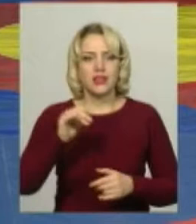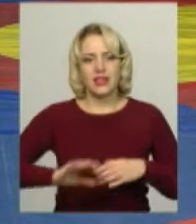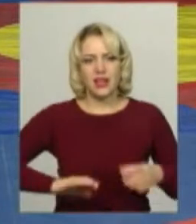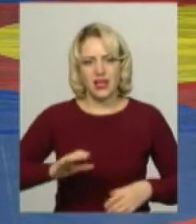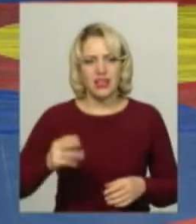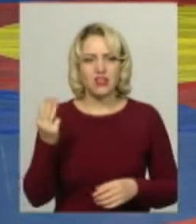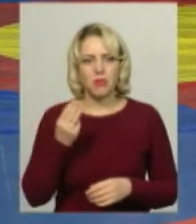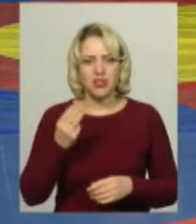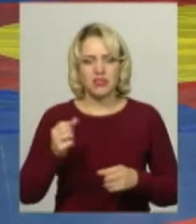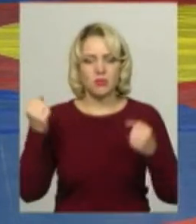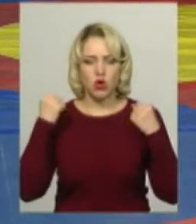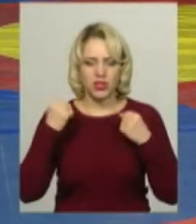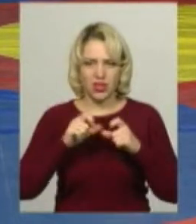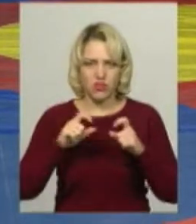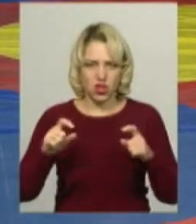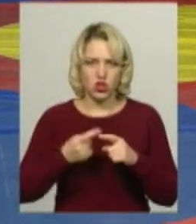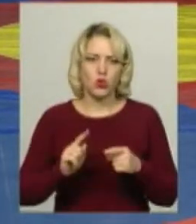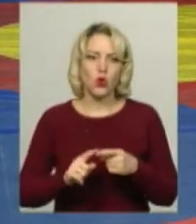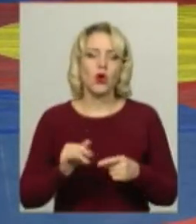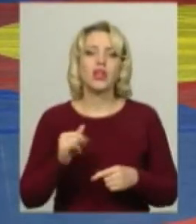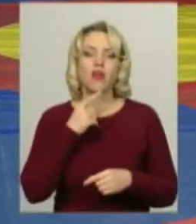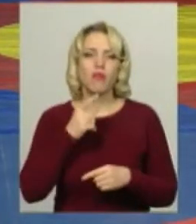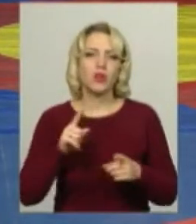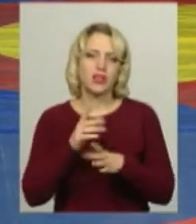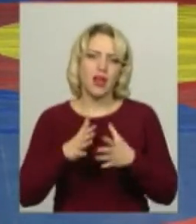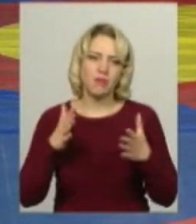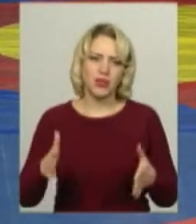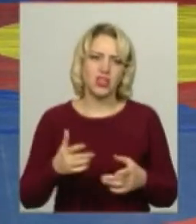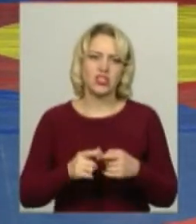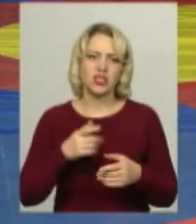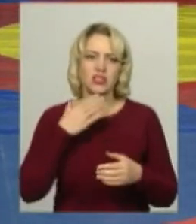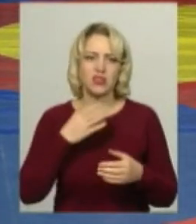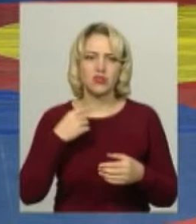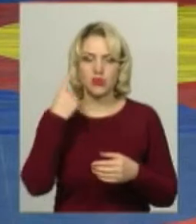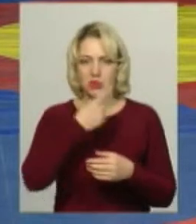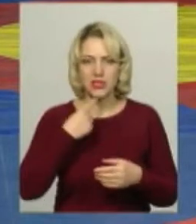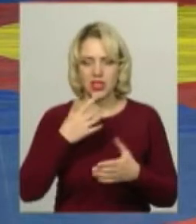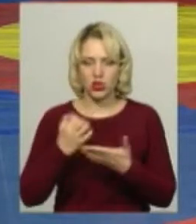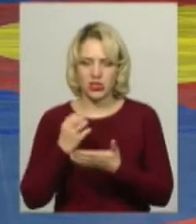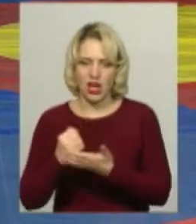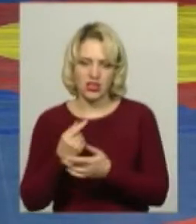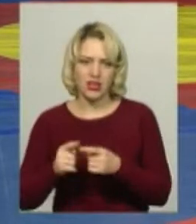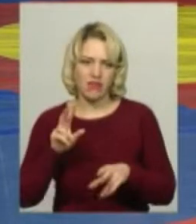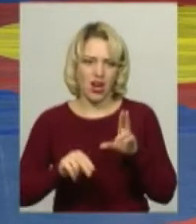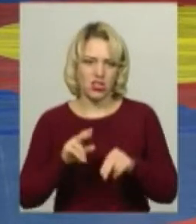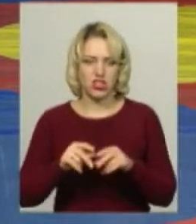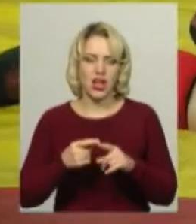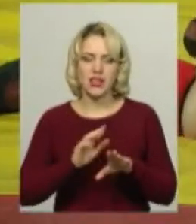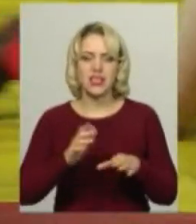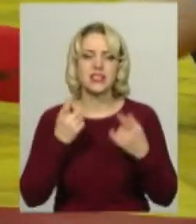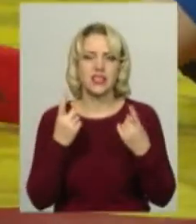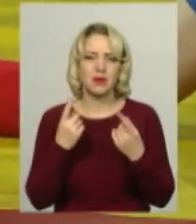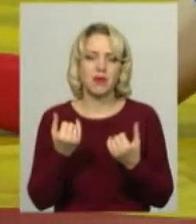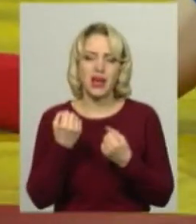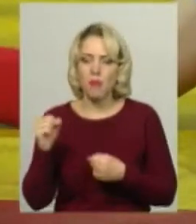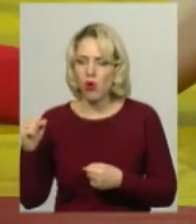спортивній школі та на громадських засадах у спортивному клубі, каже, найбільшим особистим досягненням в 2018-му вважає не стільки перемоги на